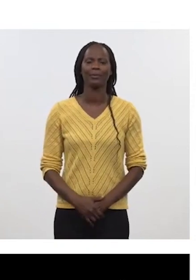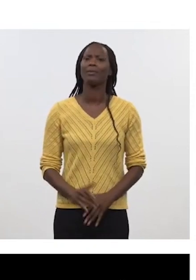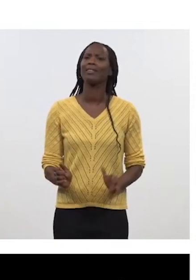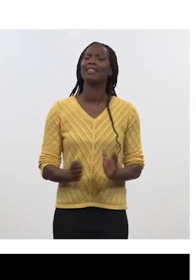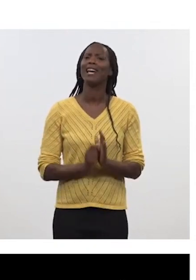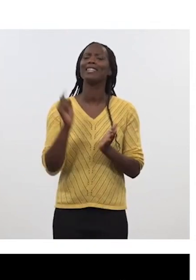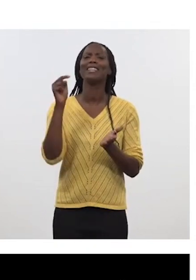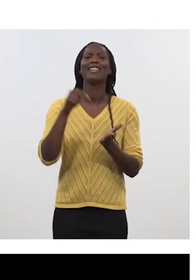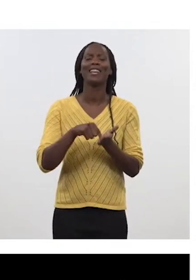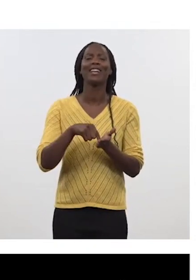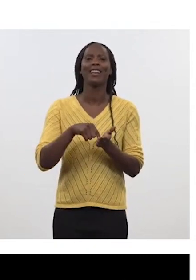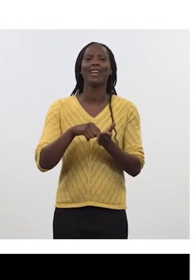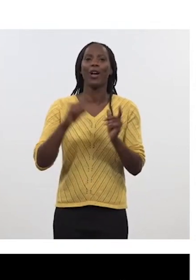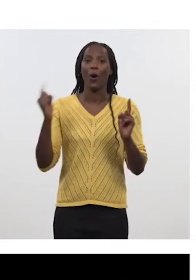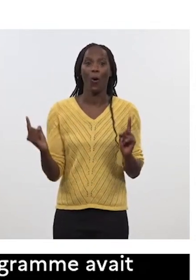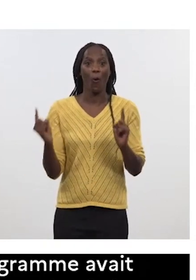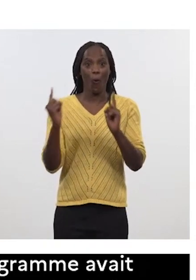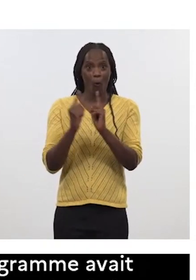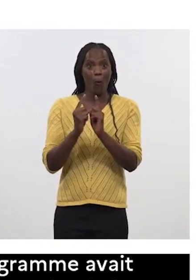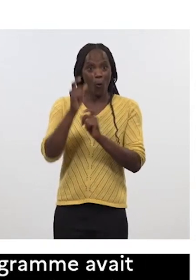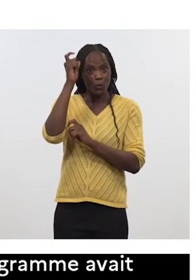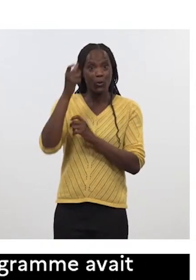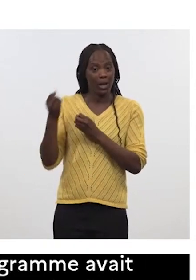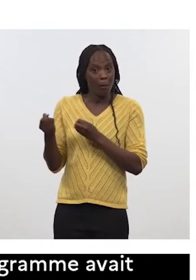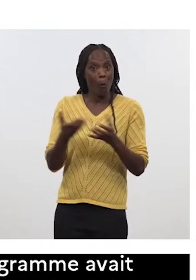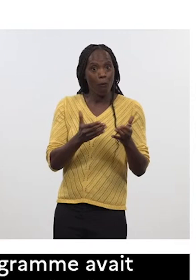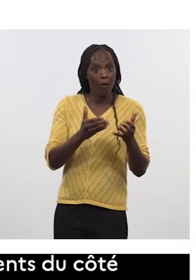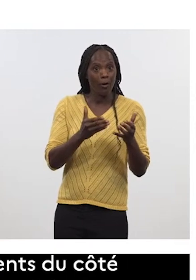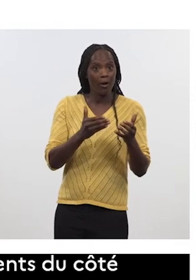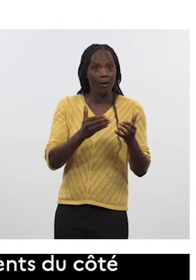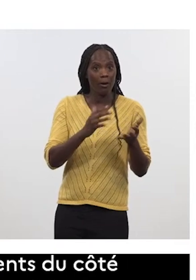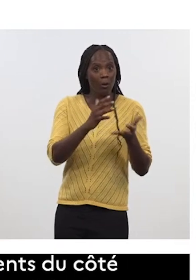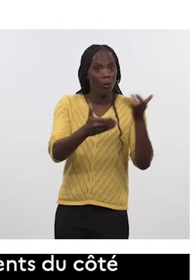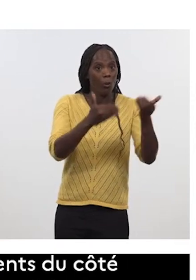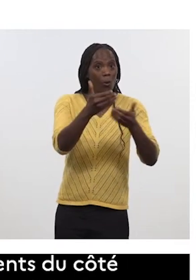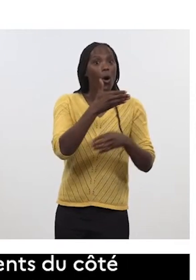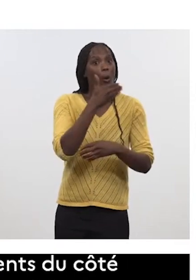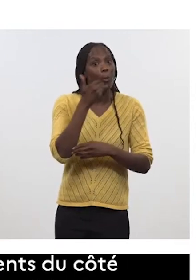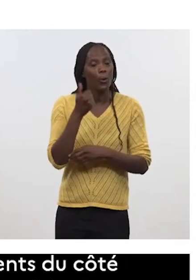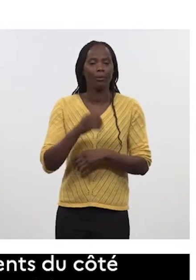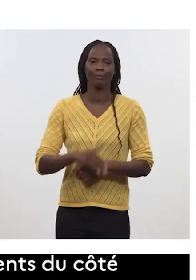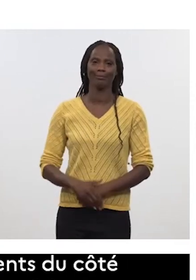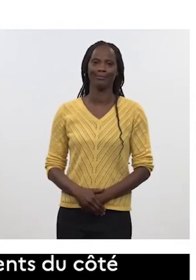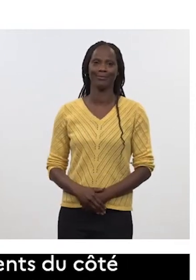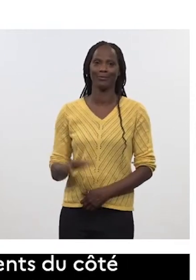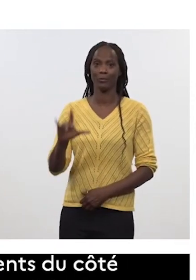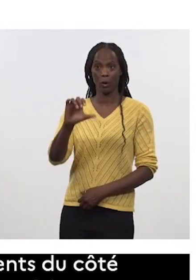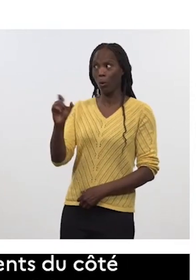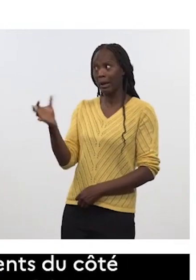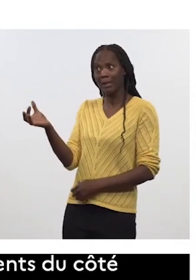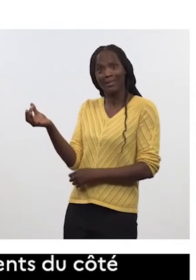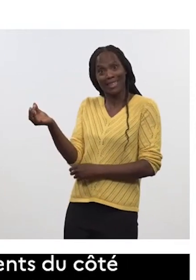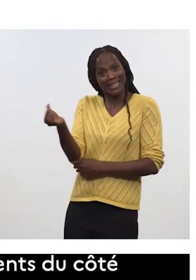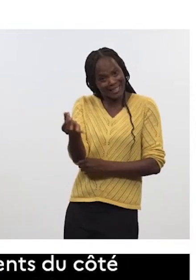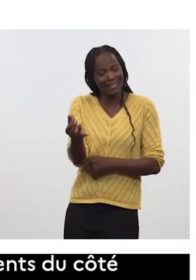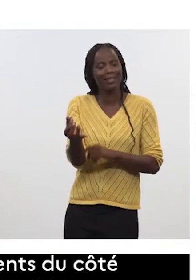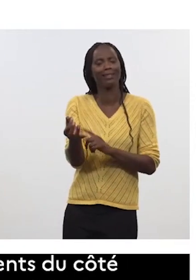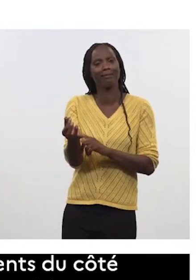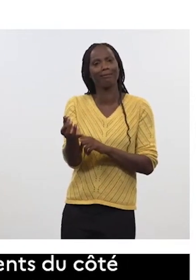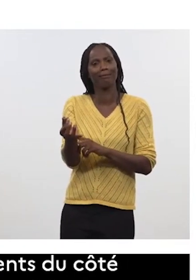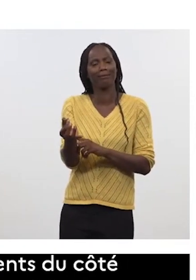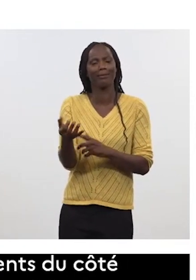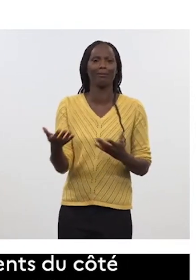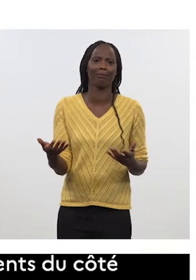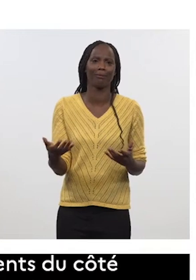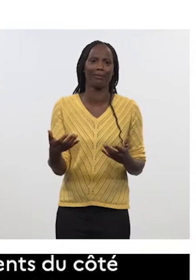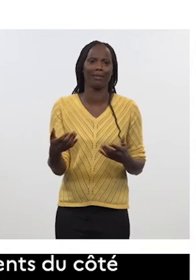juillet a fait avancer les choses sur ces sujets alors comme l'a dit Boris on est encore relativement